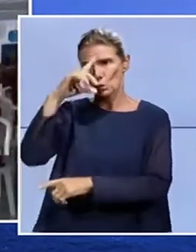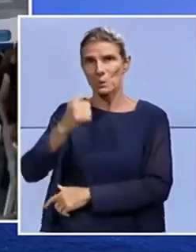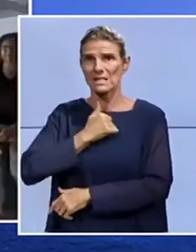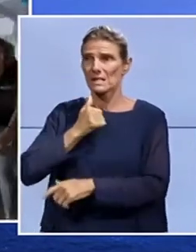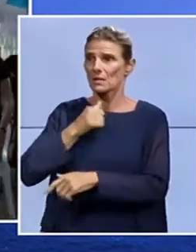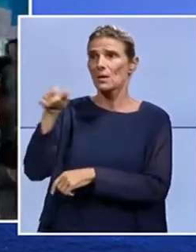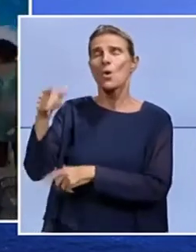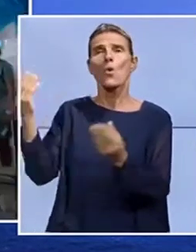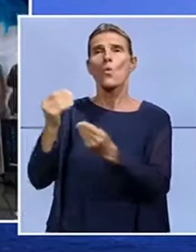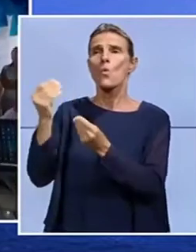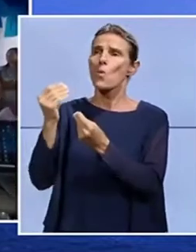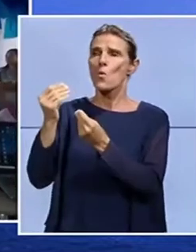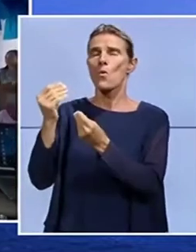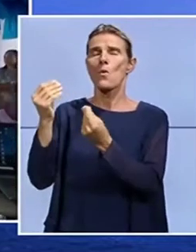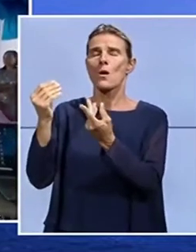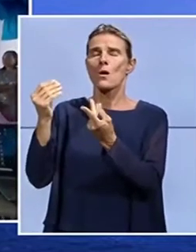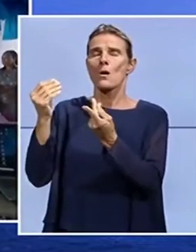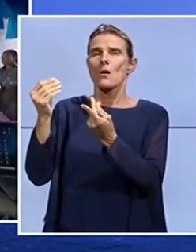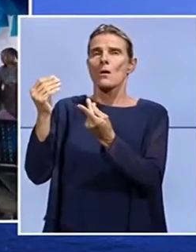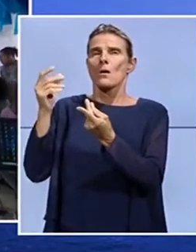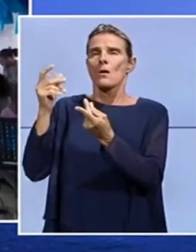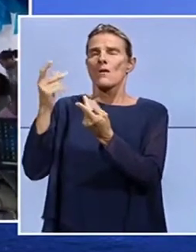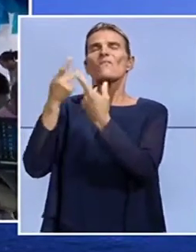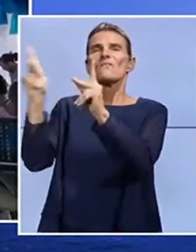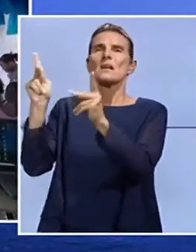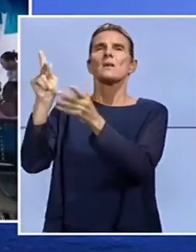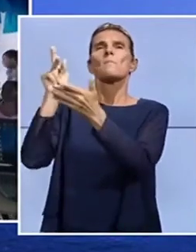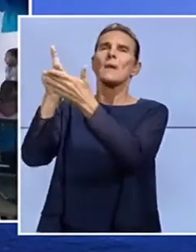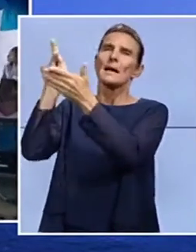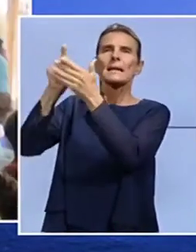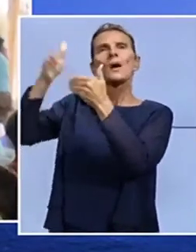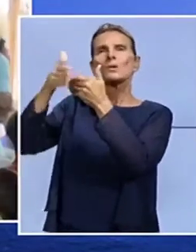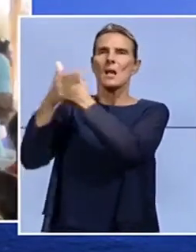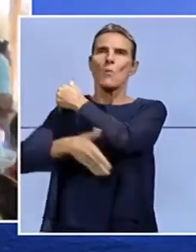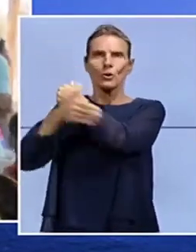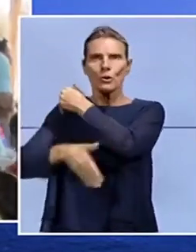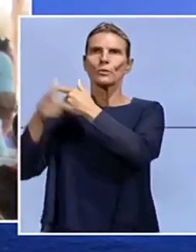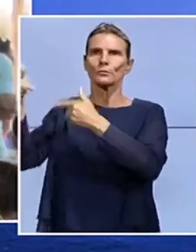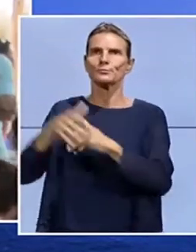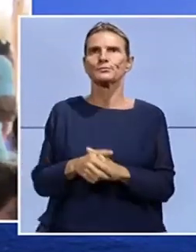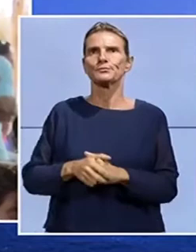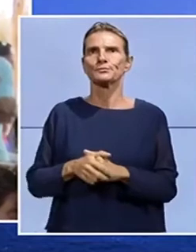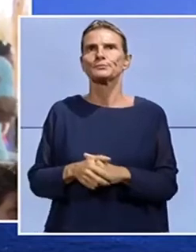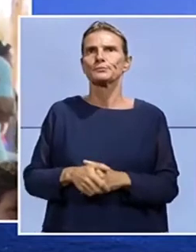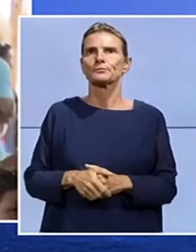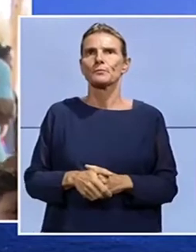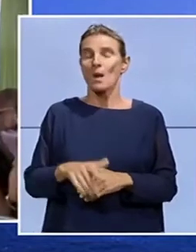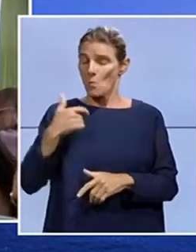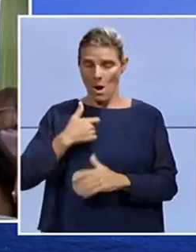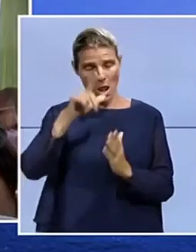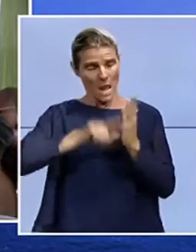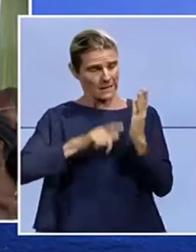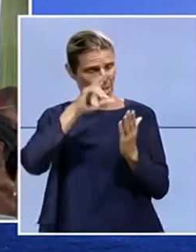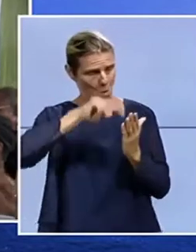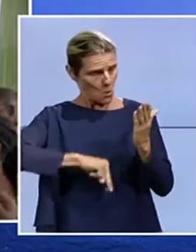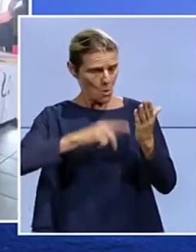travail à Pantin. Laissant une lettre signée, une directrice épuisée. La lettre qu'elle a laissée, moi je me suis reconnue. J'ai